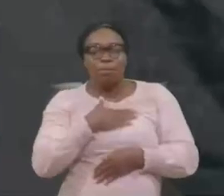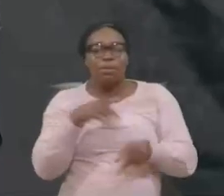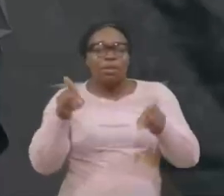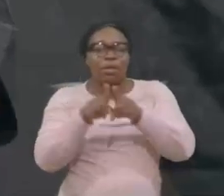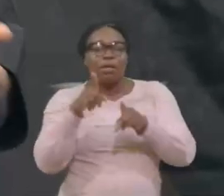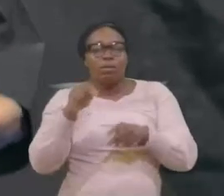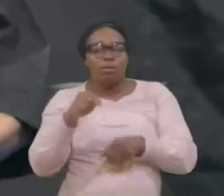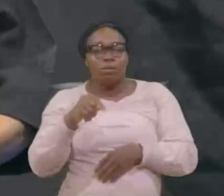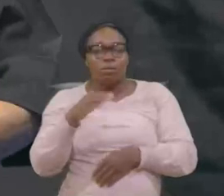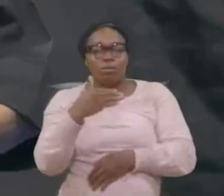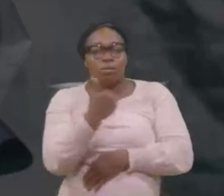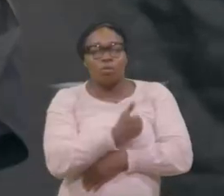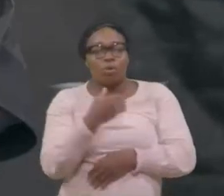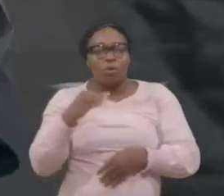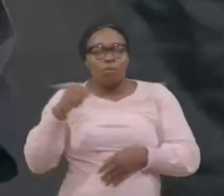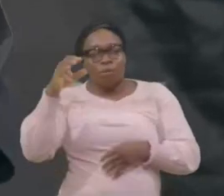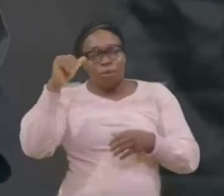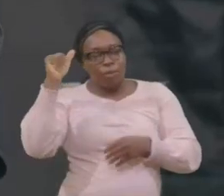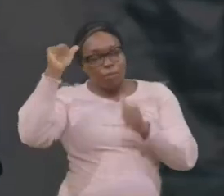Comme l'âme du père,